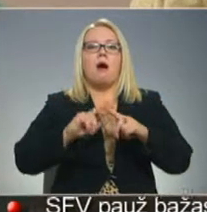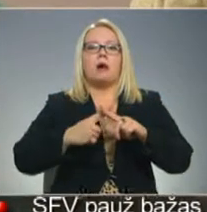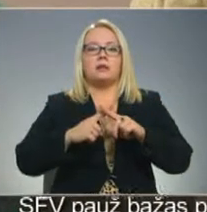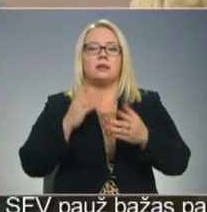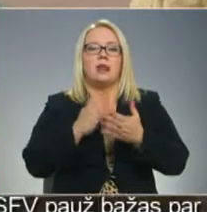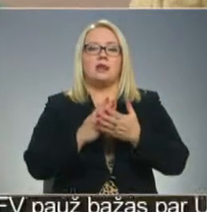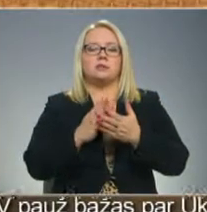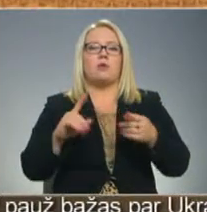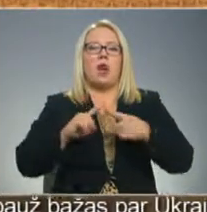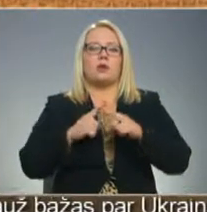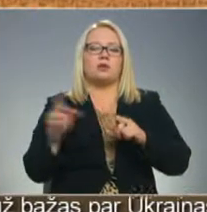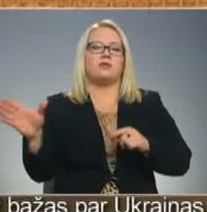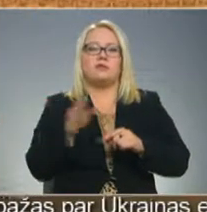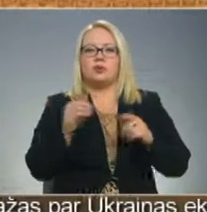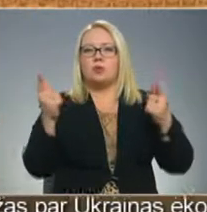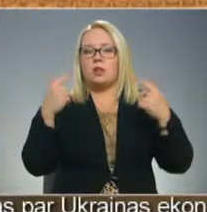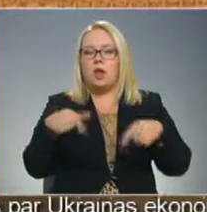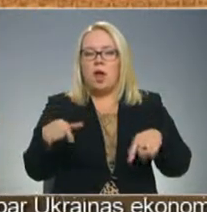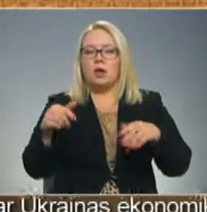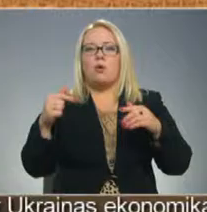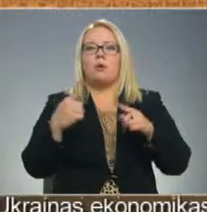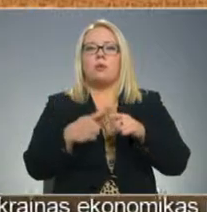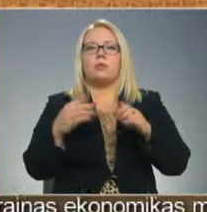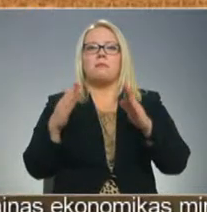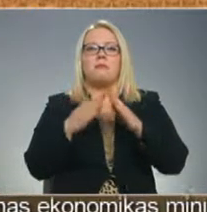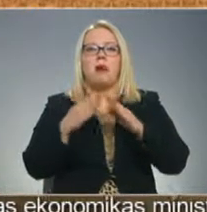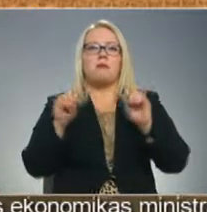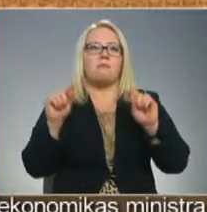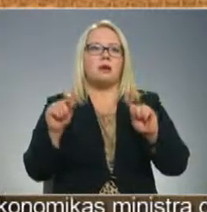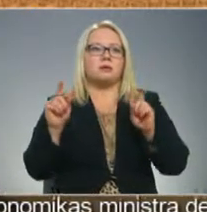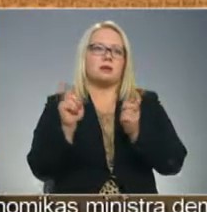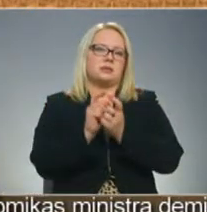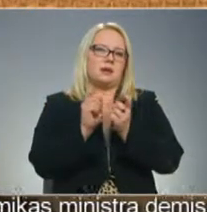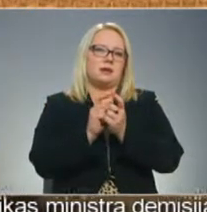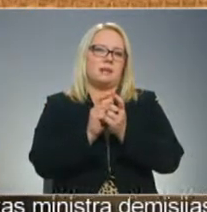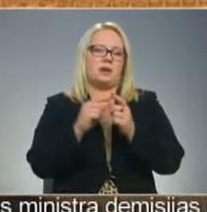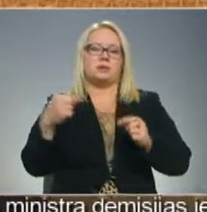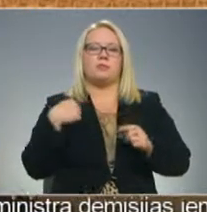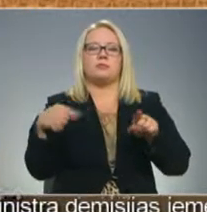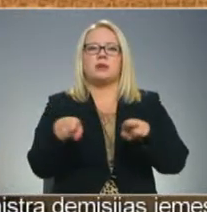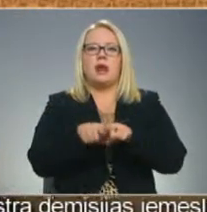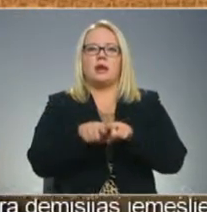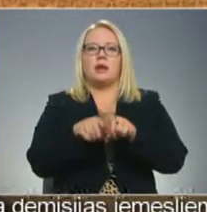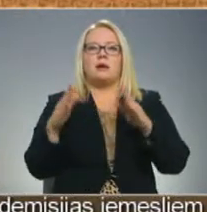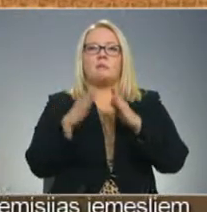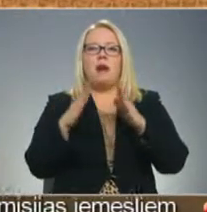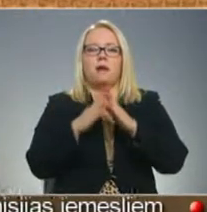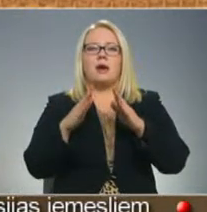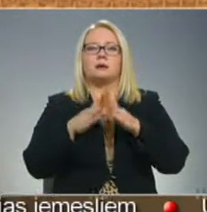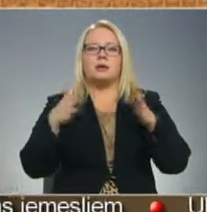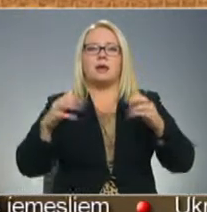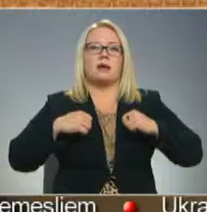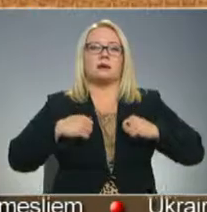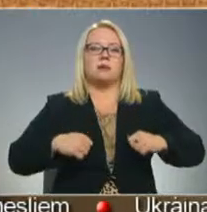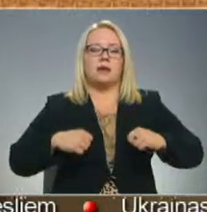adīs visu laiku. Viņi saka, mājā mēs mazāk strīdamies. Mums arī mājā ir lielāks mirs, jo